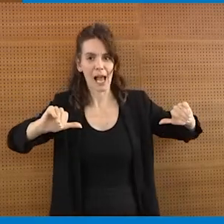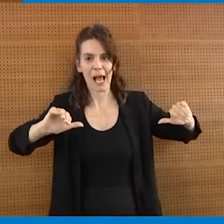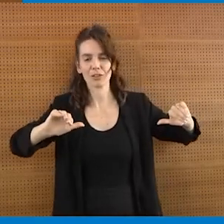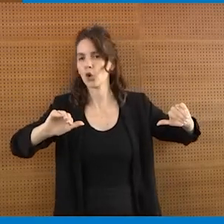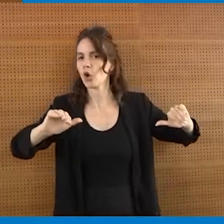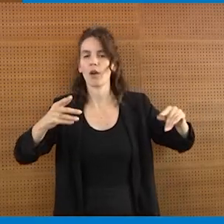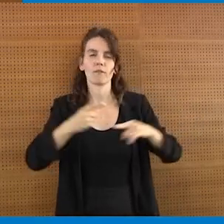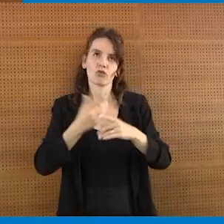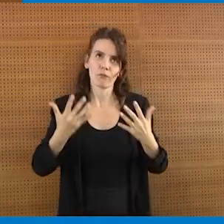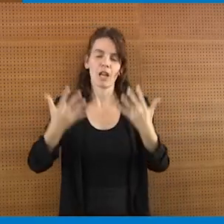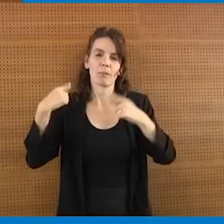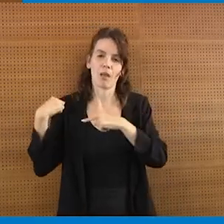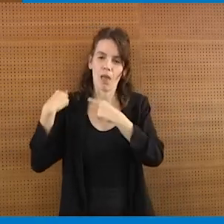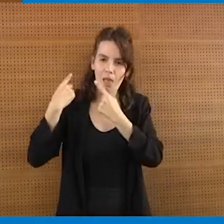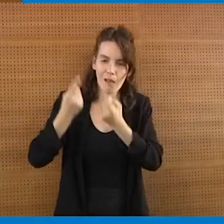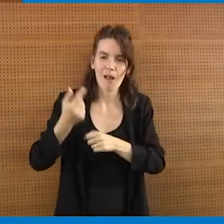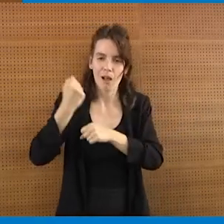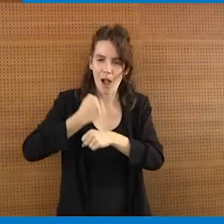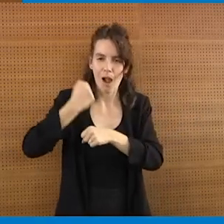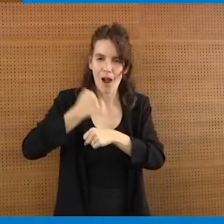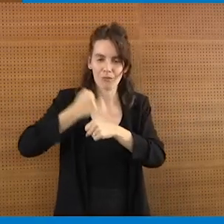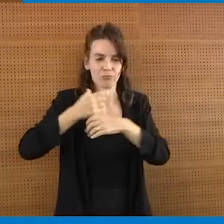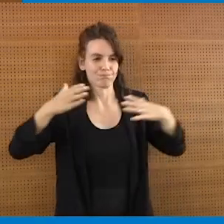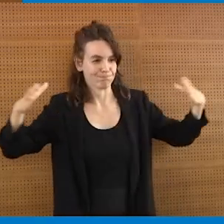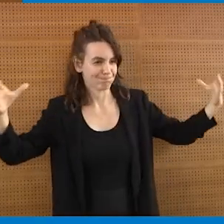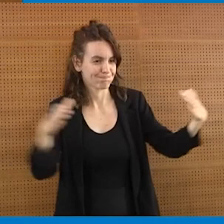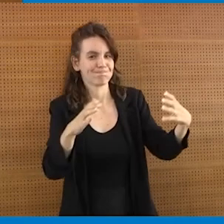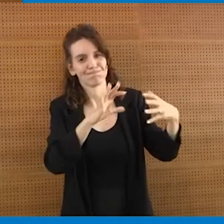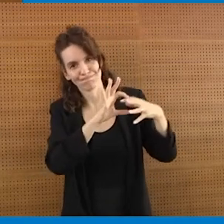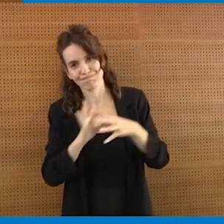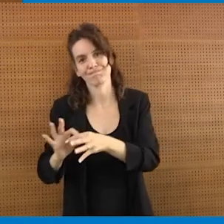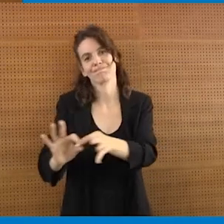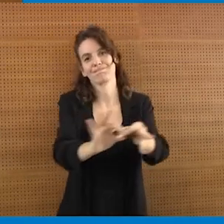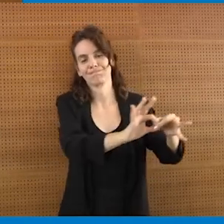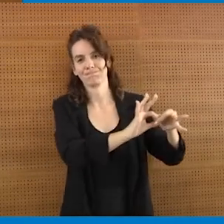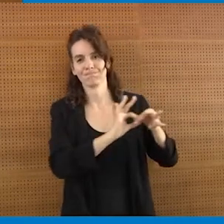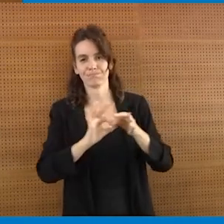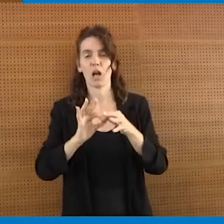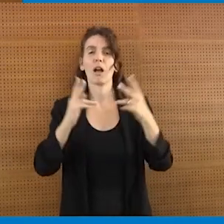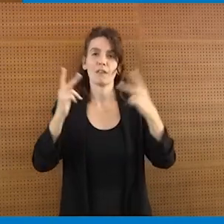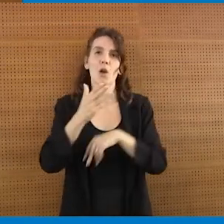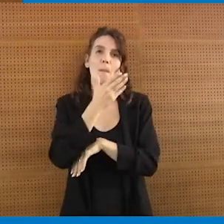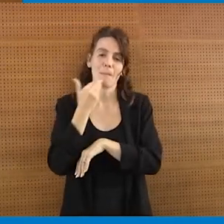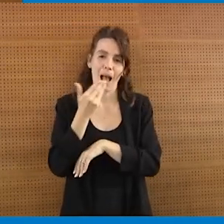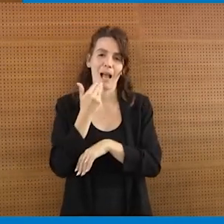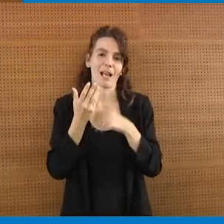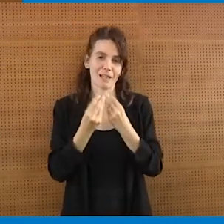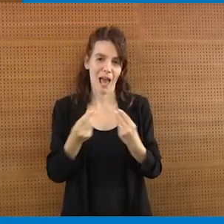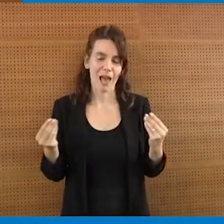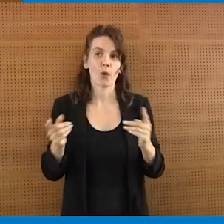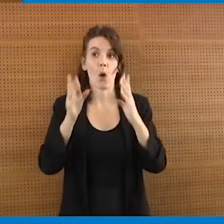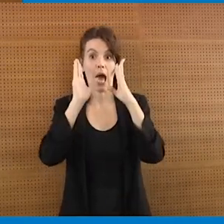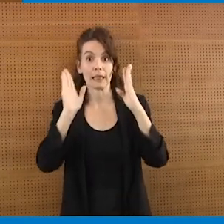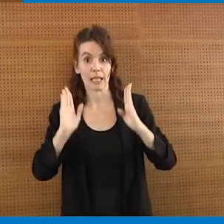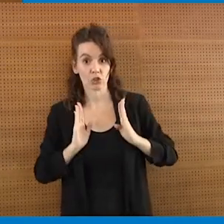di più. In tutto questo ovviamente c'è quello e non ripeto quanto hanno già detto colleghi di tutto quello che dobbiamo ancora portare a casa in termini di maggiori attenzioni dal punto di